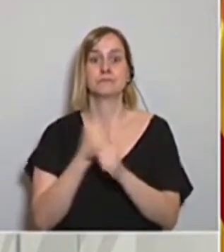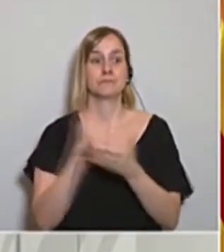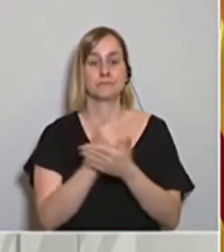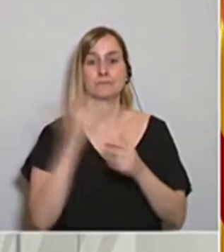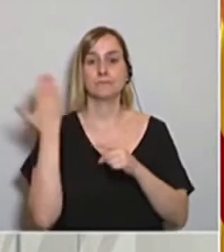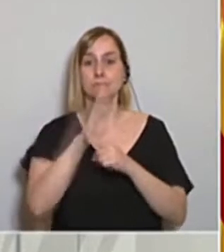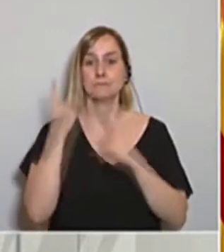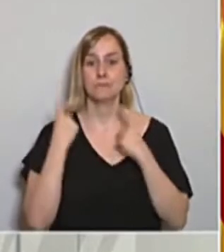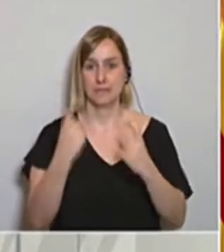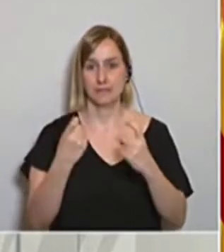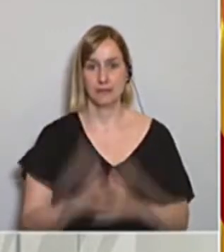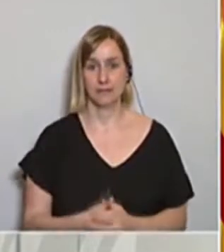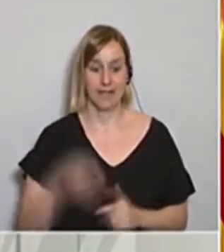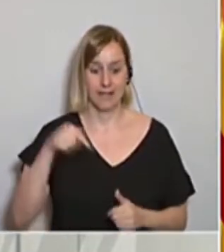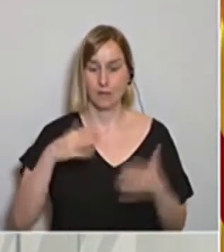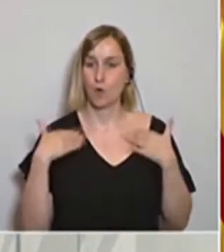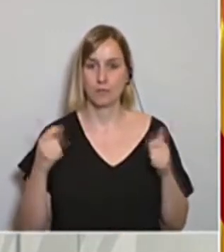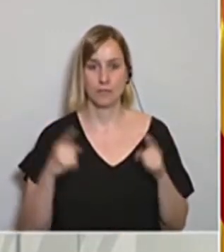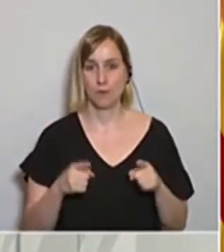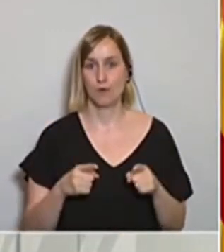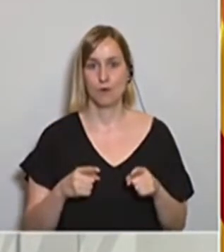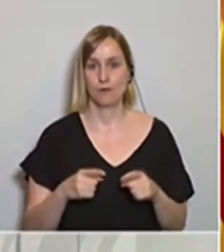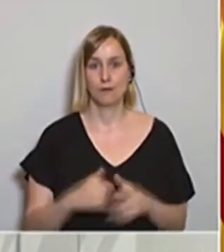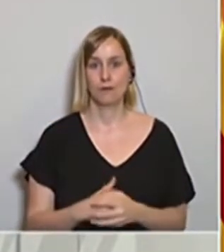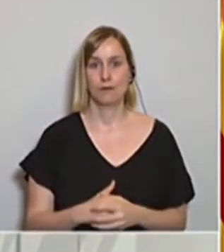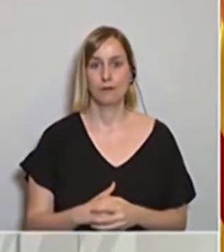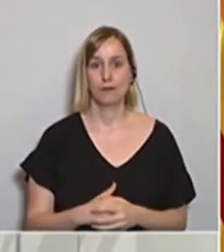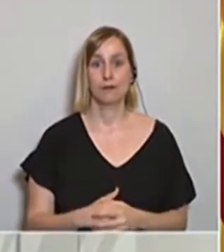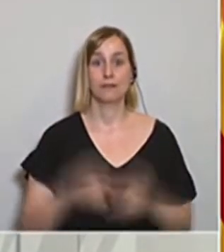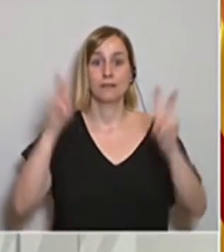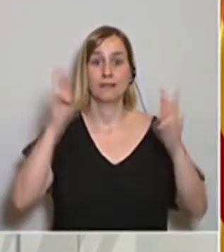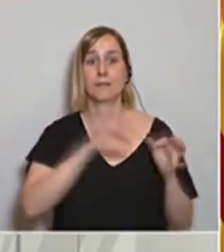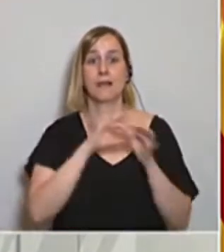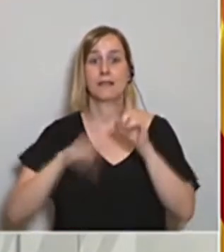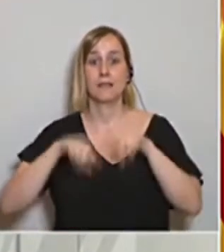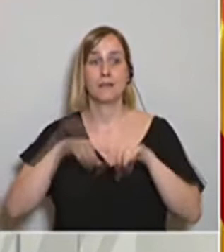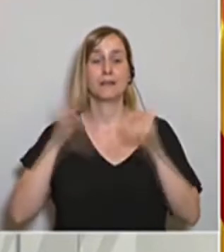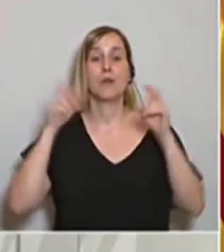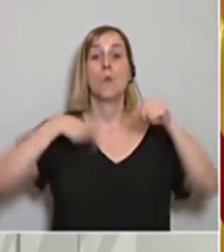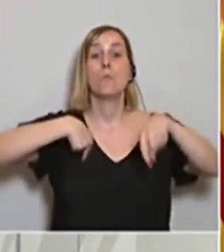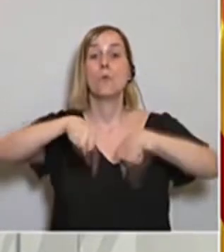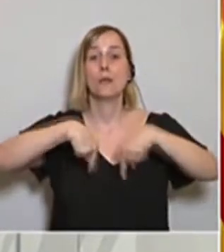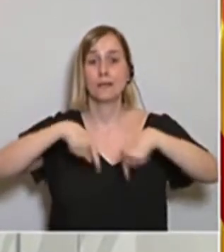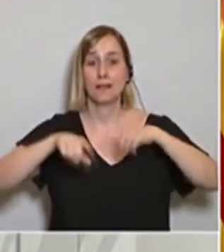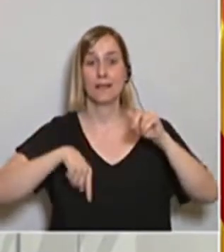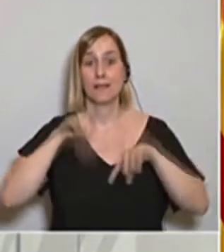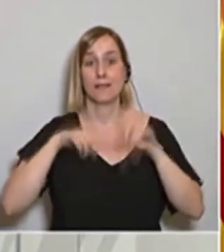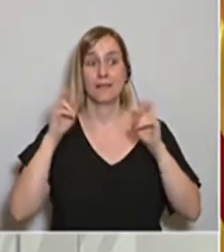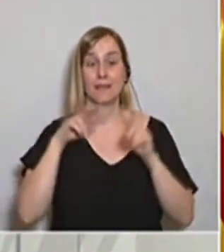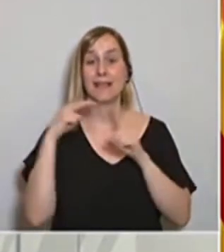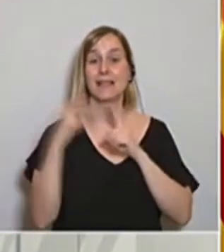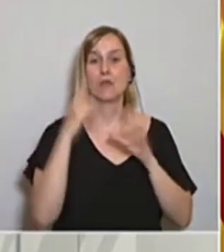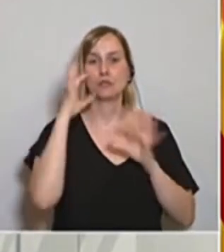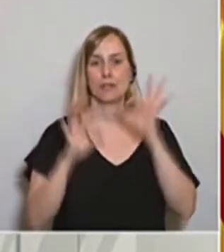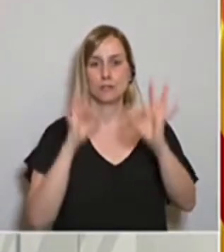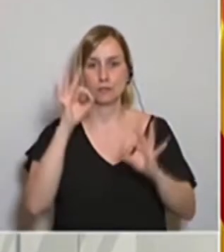necessàries, aquestes o qualsevol altra, també respecte a la mobilitat, respecte a quins són els indicadors de riscos,